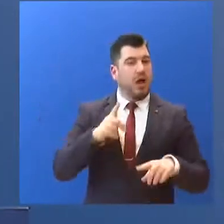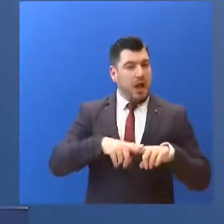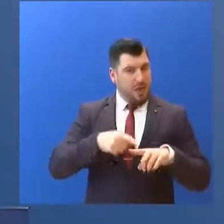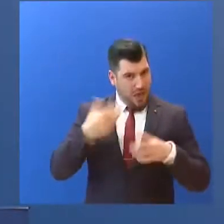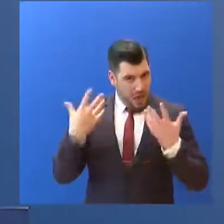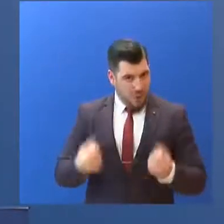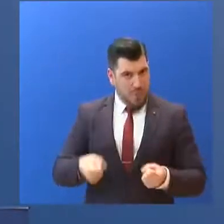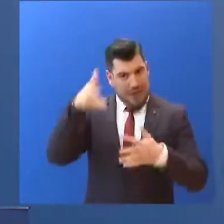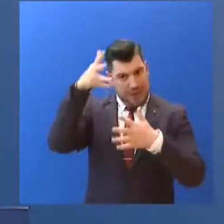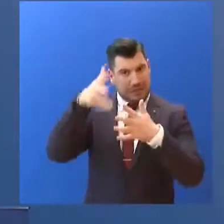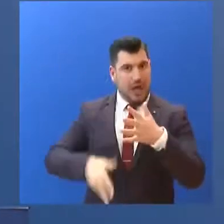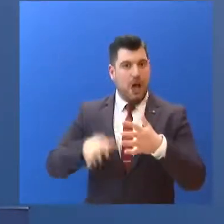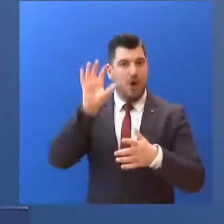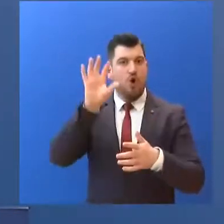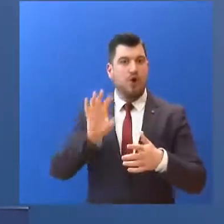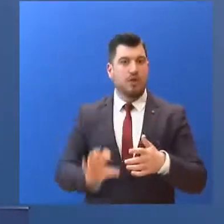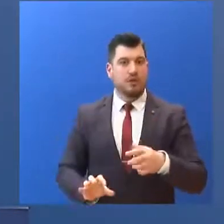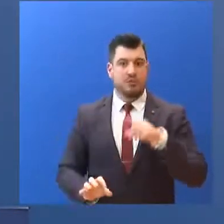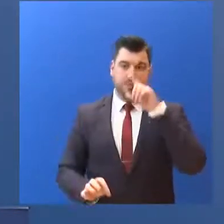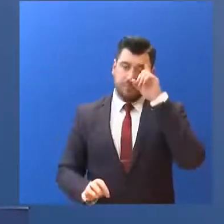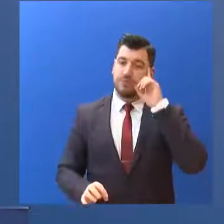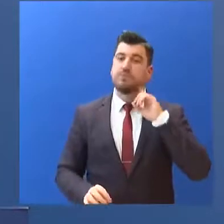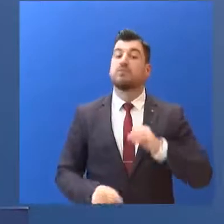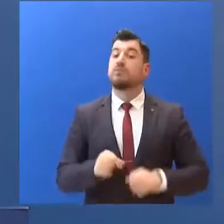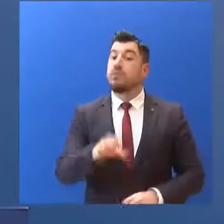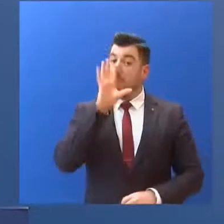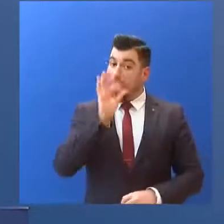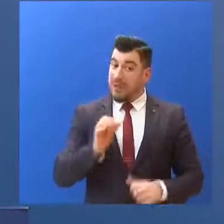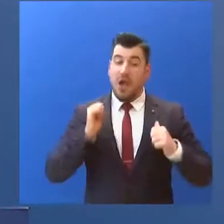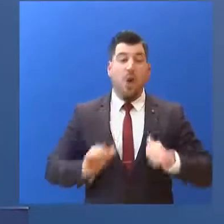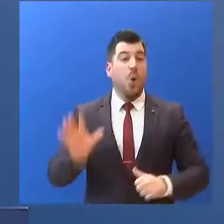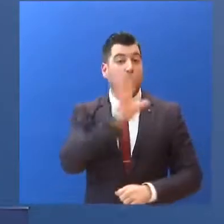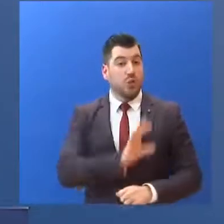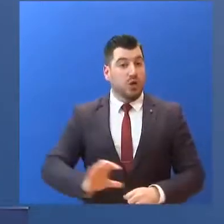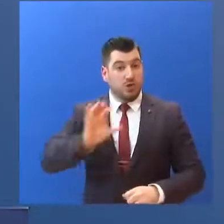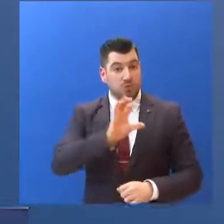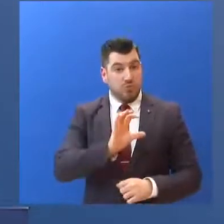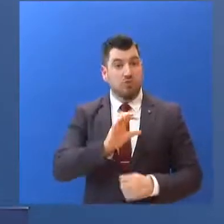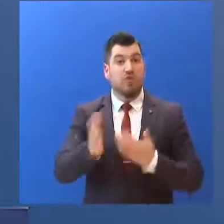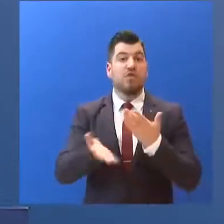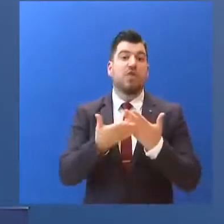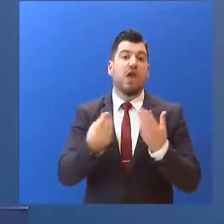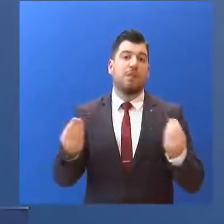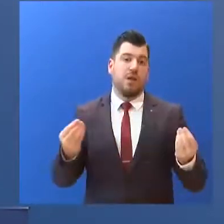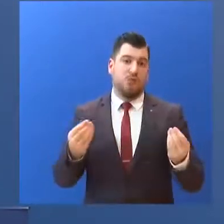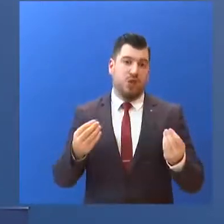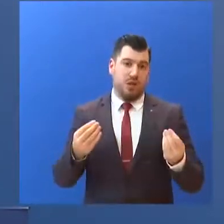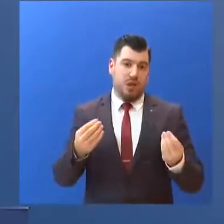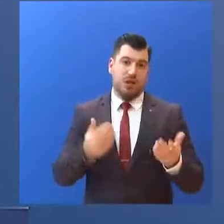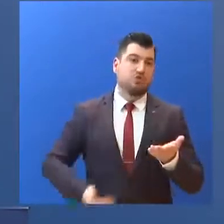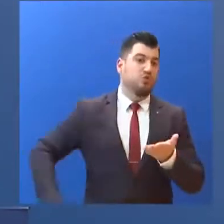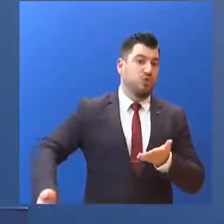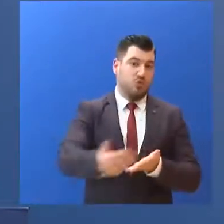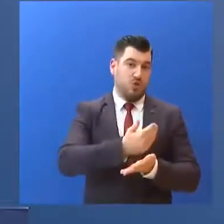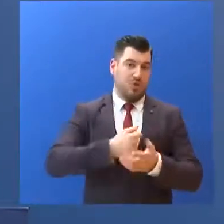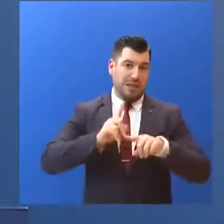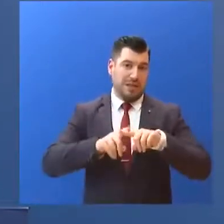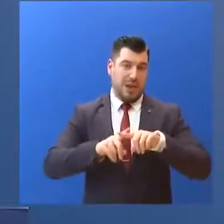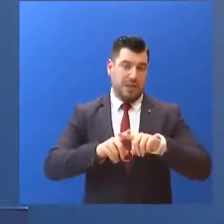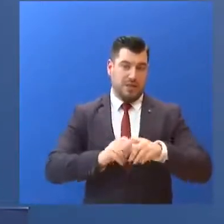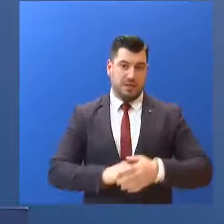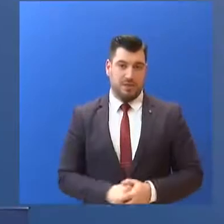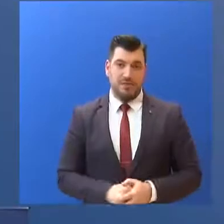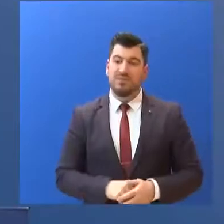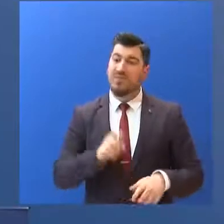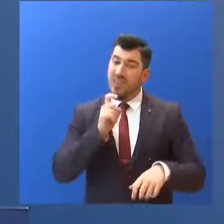Ο τουρισμός, όπως όλοι γνωρίζουμε... συμβάλλει πάρα πολύ στο ΑΕΠ της χώρας μας... στο εθνικό μας, δηλαδή, εισόδημα. Αυτή τη στιγμή δίνουμε τη μάχη με τον